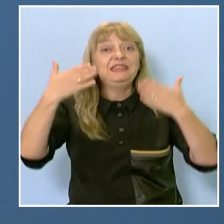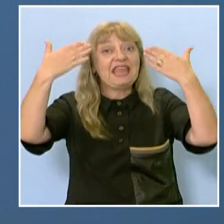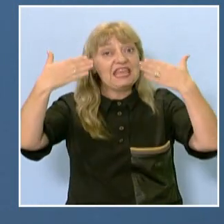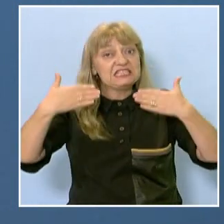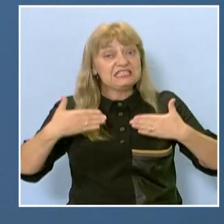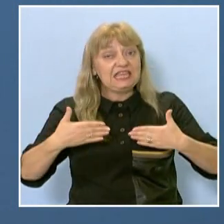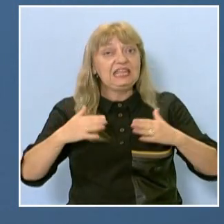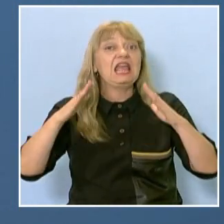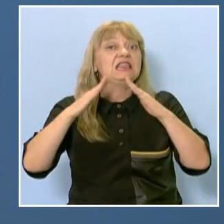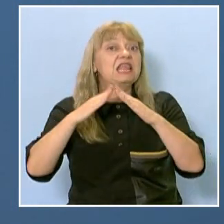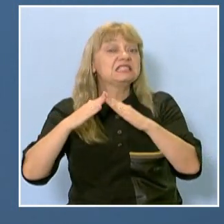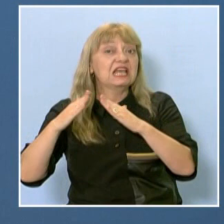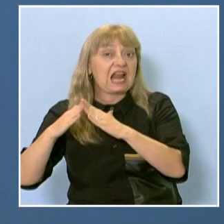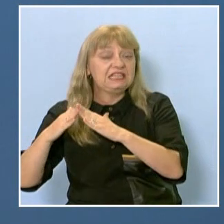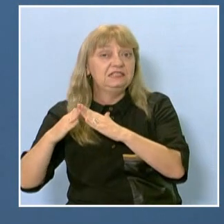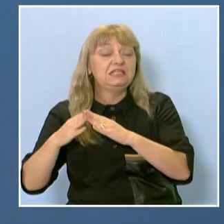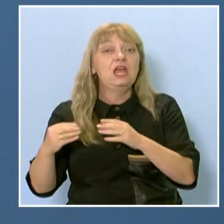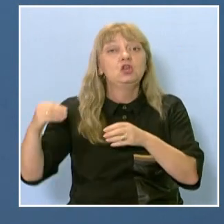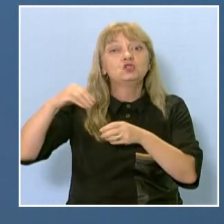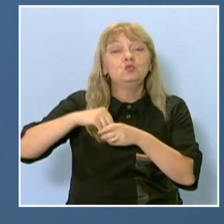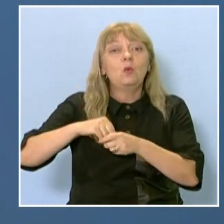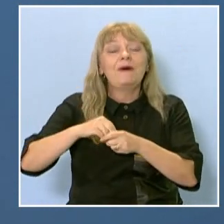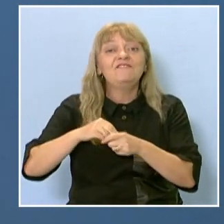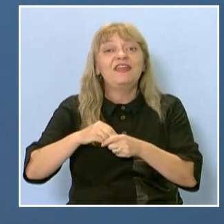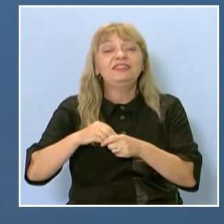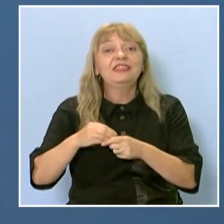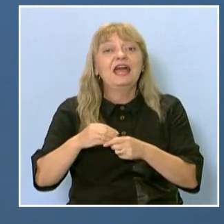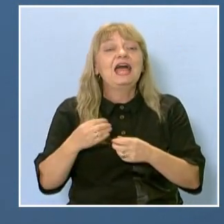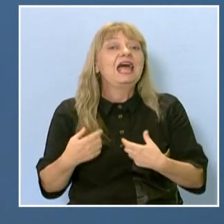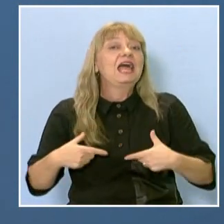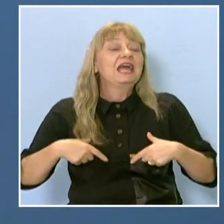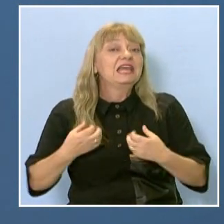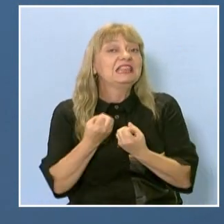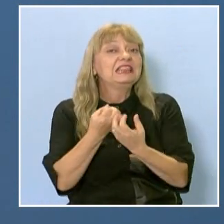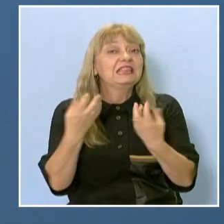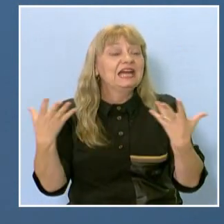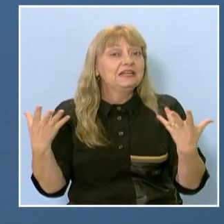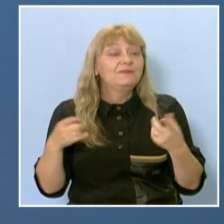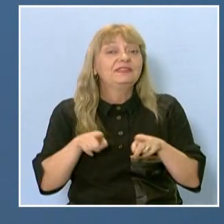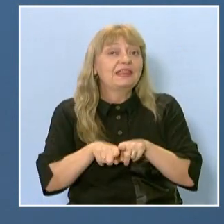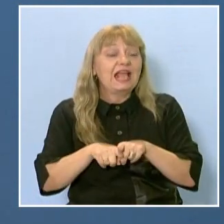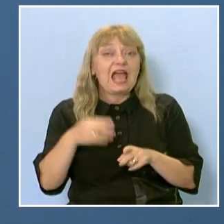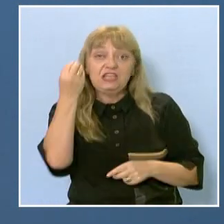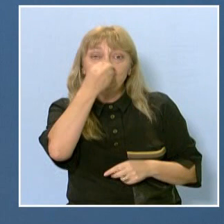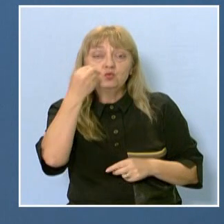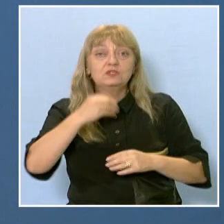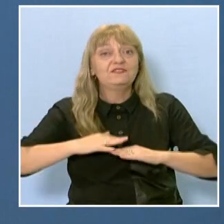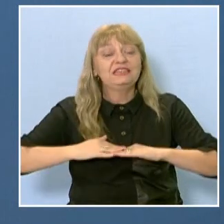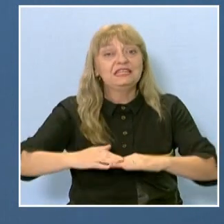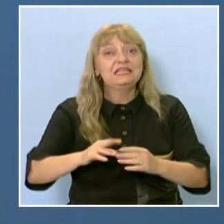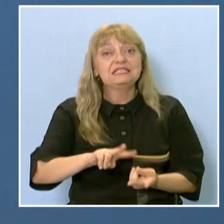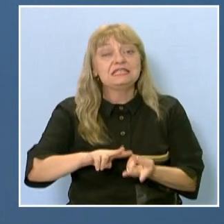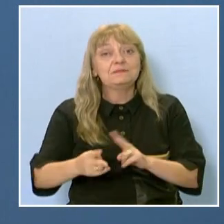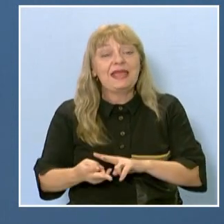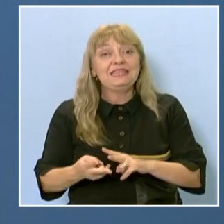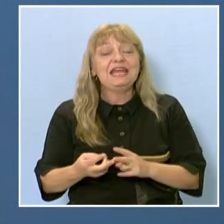започват да се добавят растения и така изкуствената настилка се заменя с растения. Така